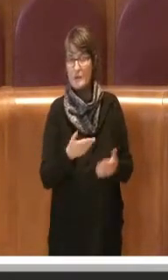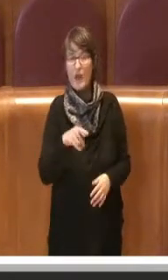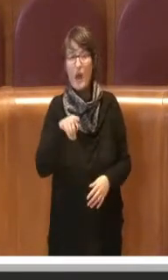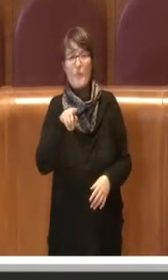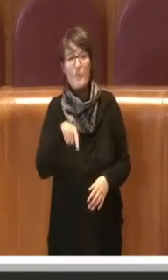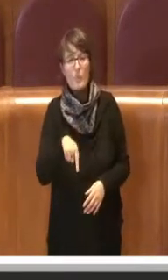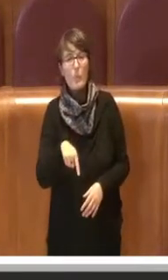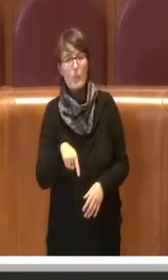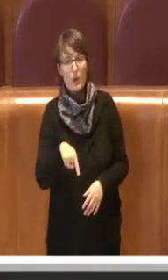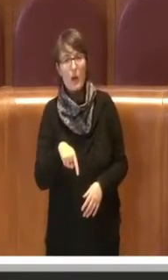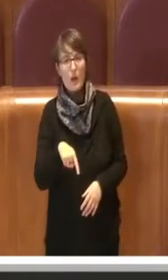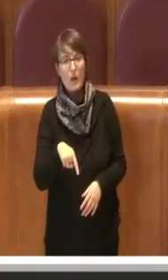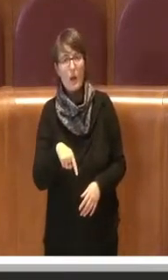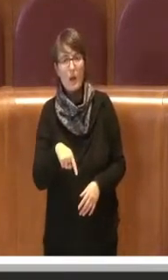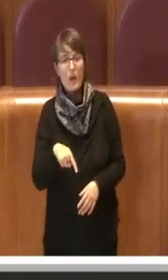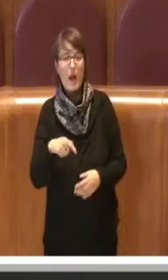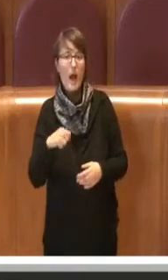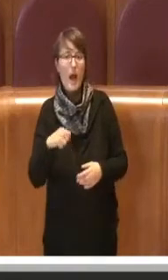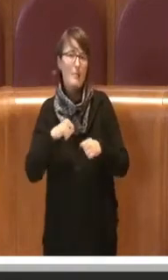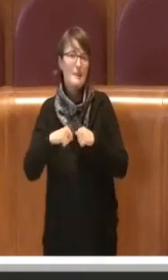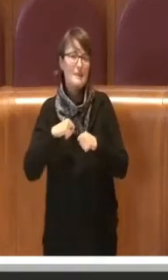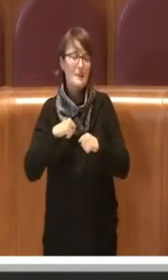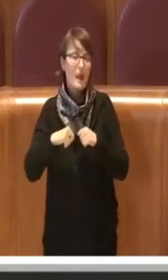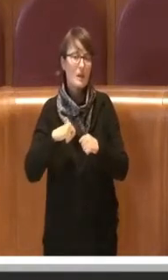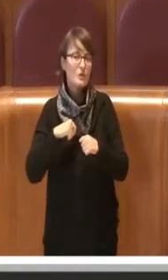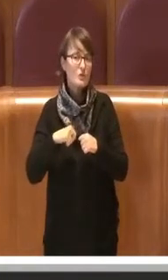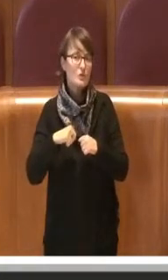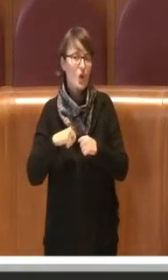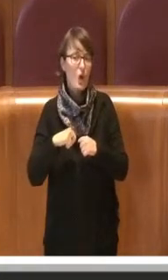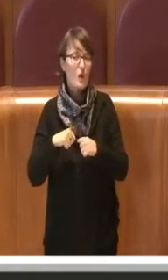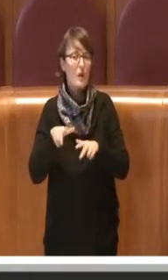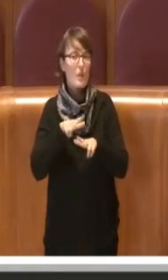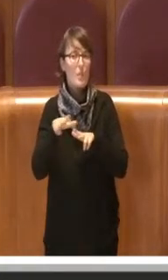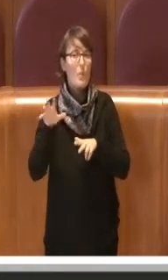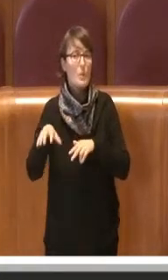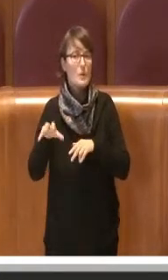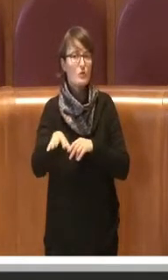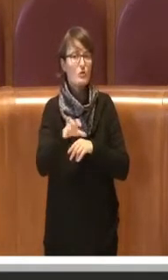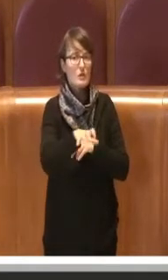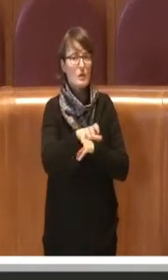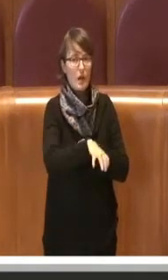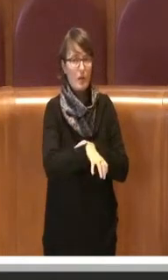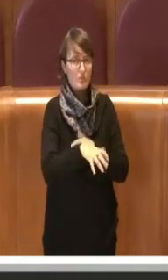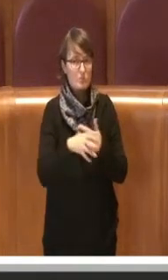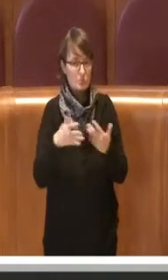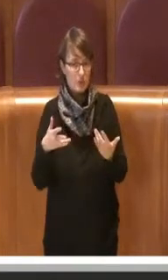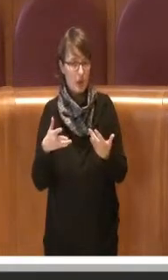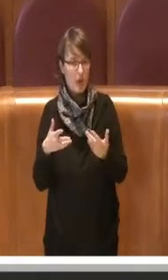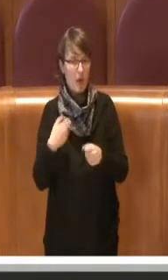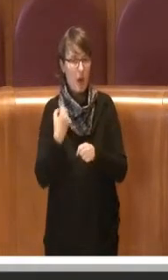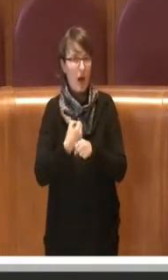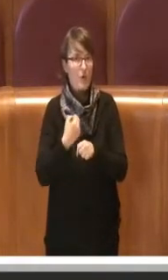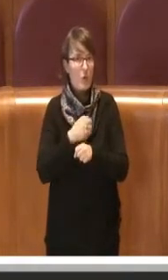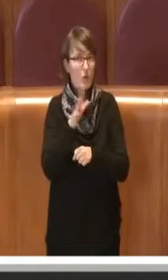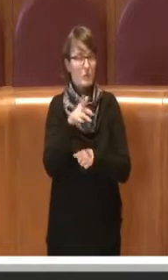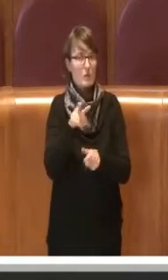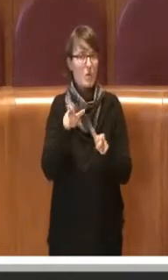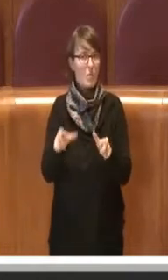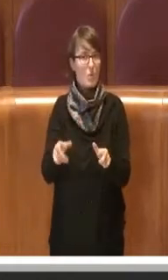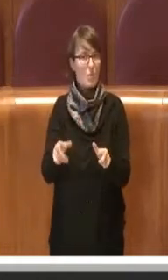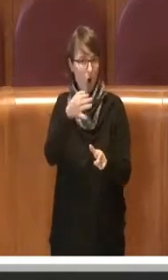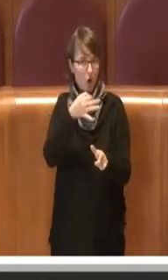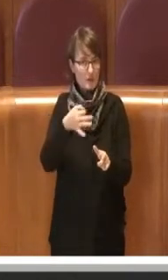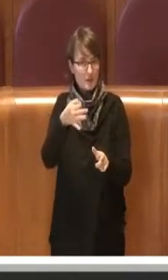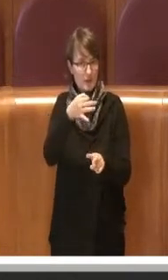dalle amministrazioni dei municipi e quindi tutto il lavoro fatto su Ostia, sul litorale,